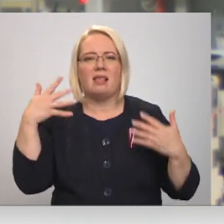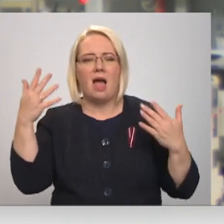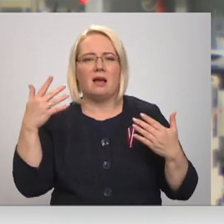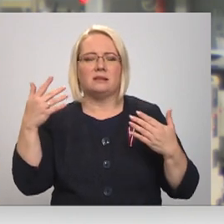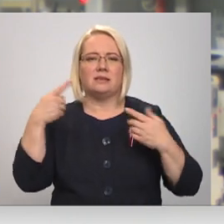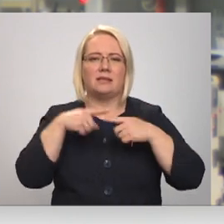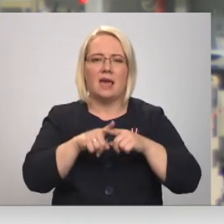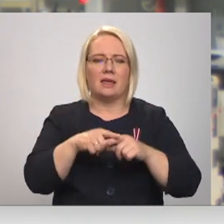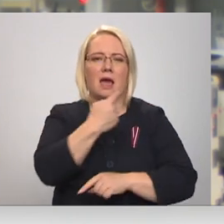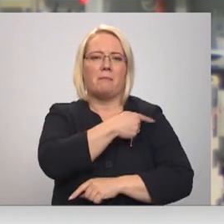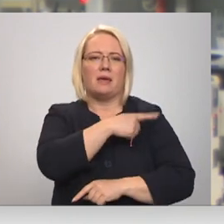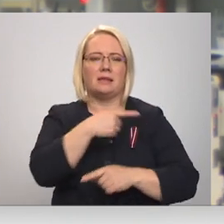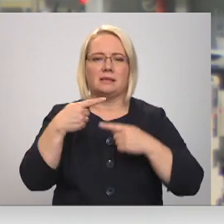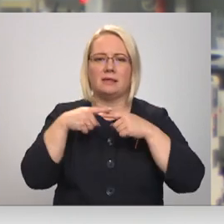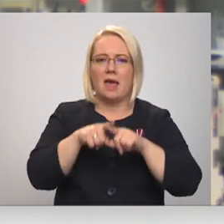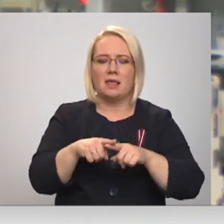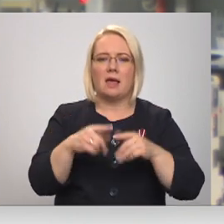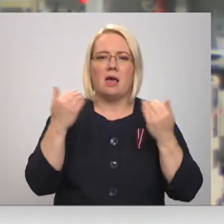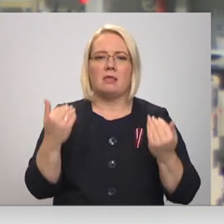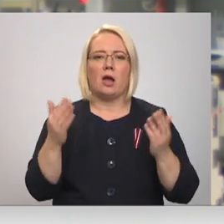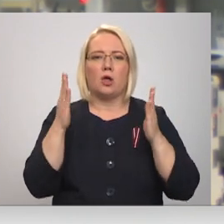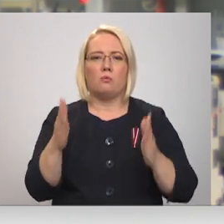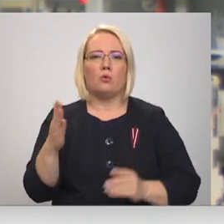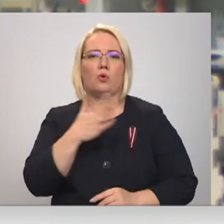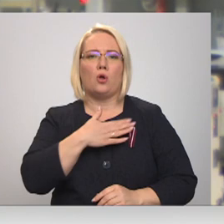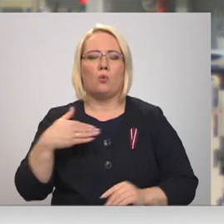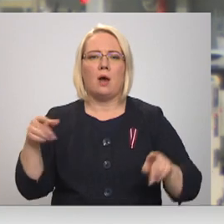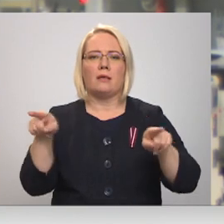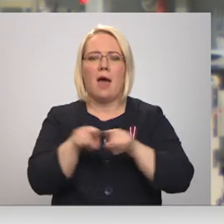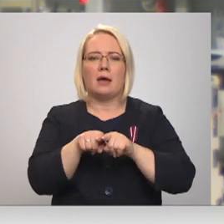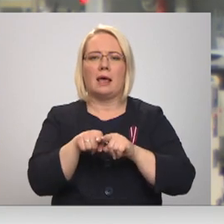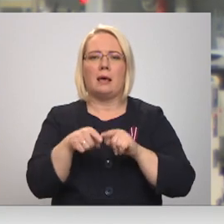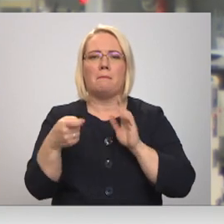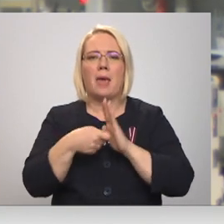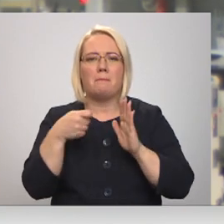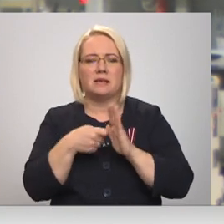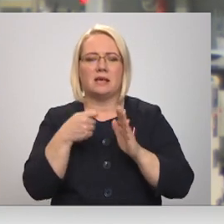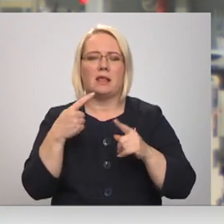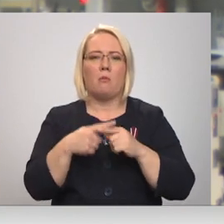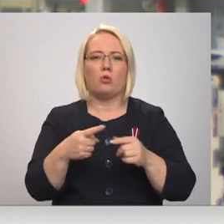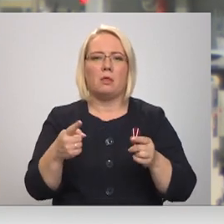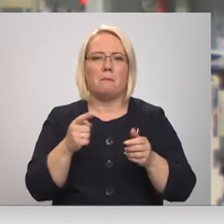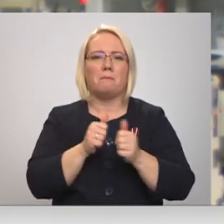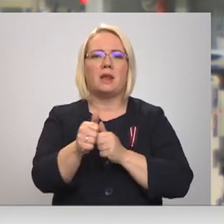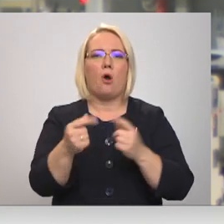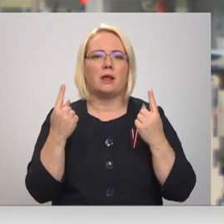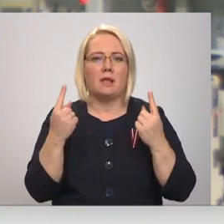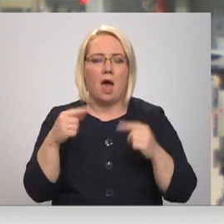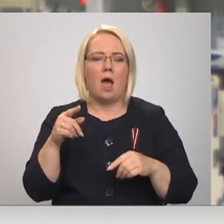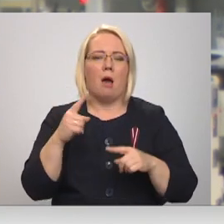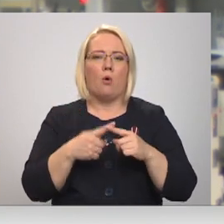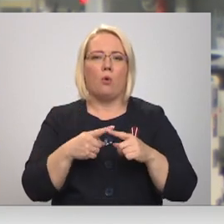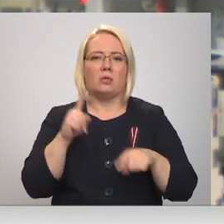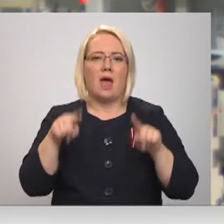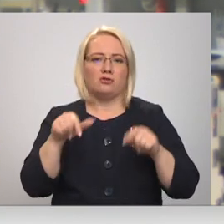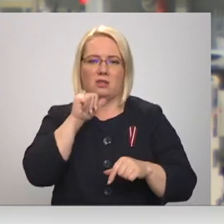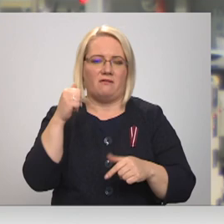iekārtas, kuram tagad būtu jābūt arī ļoti prieprasītām un prioritārām. Arī dažas no tam nav iespējams izgatavot